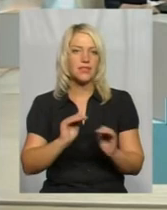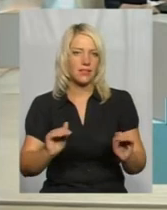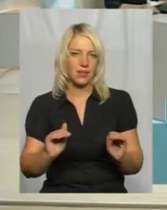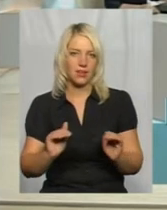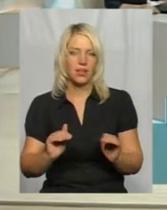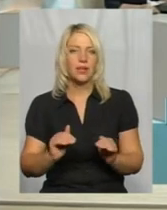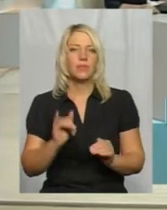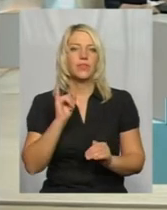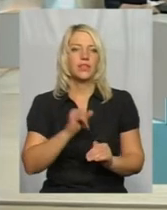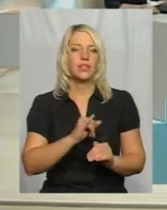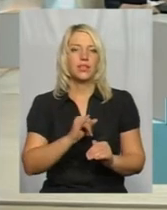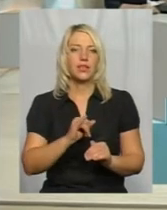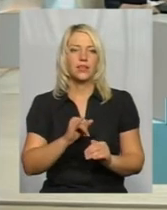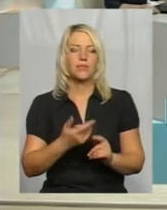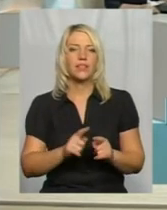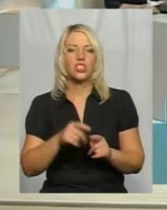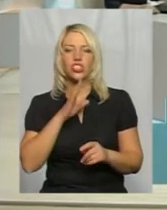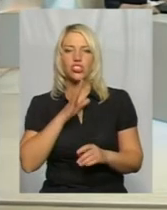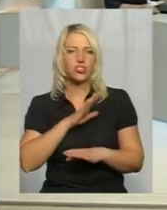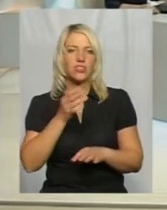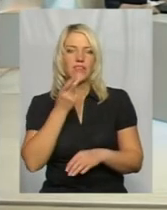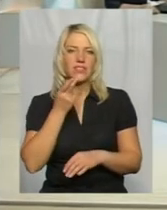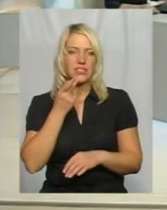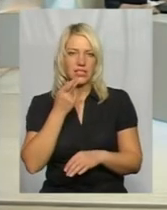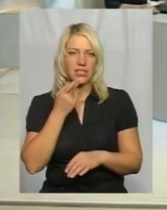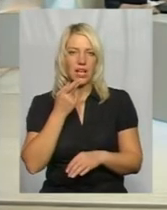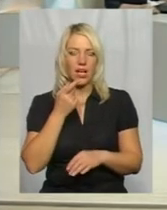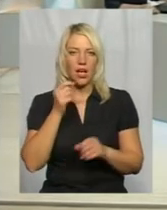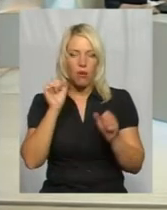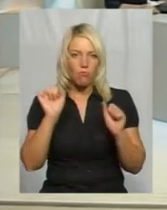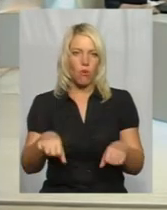ці жінки не завжди адекватно можуть